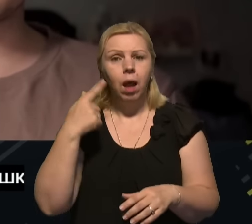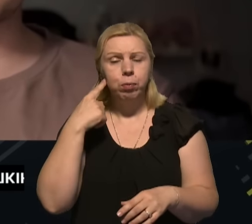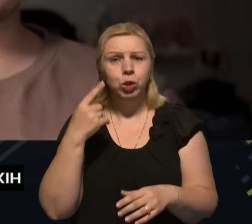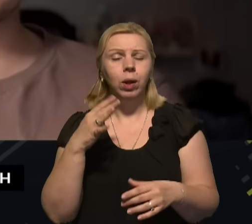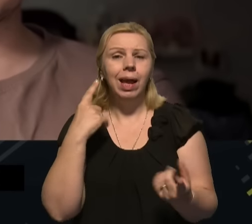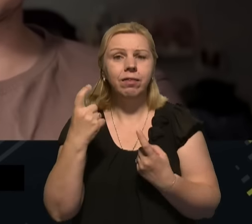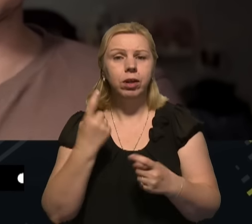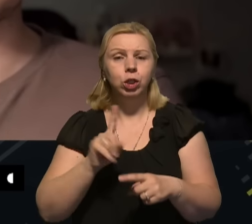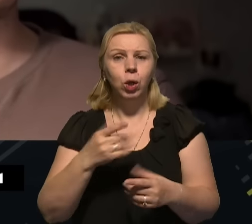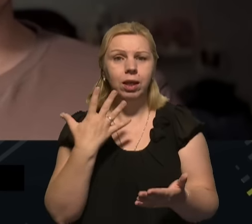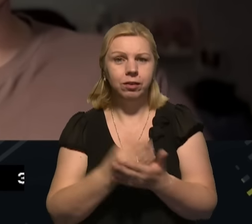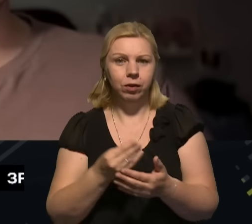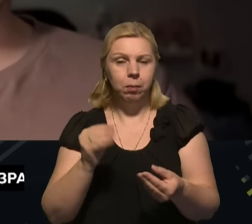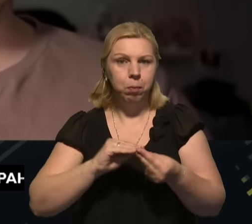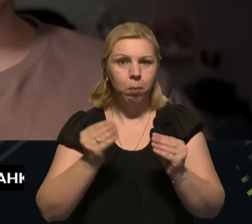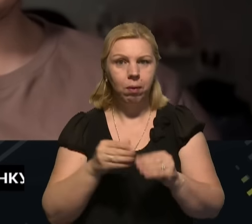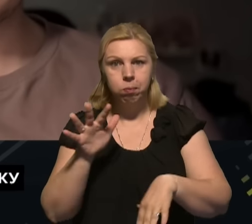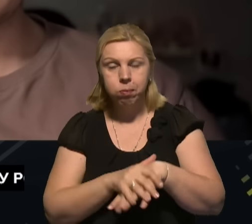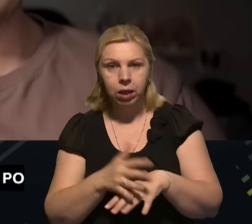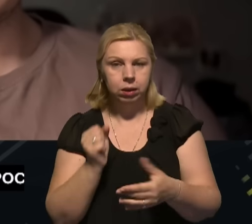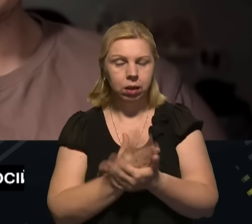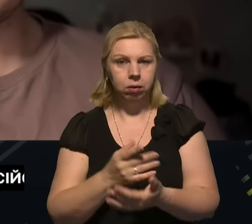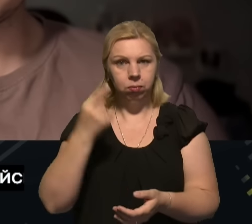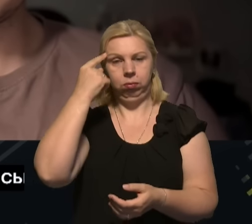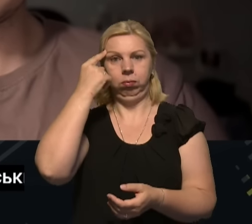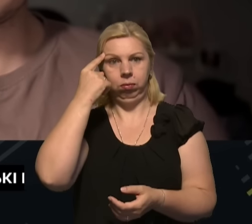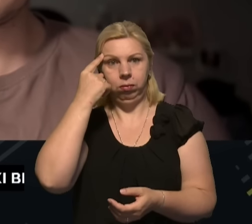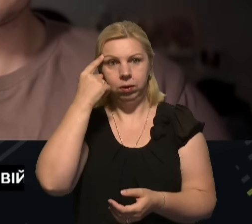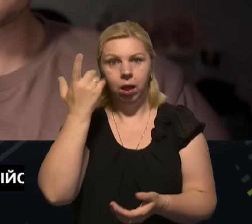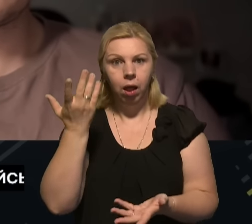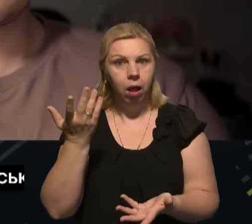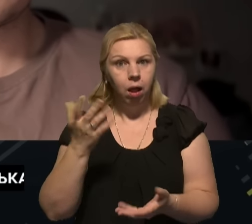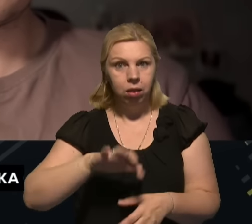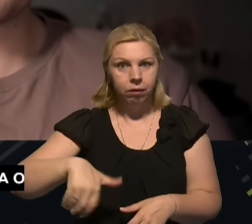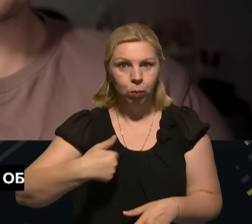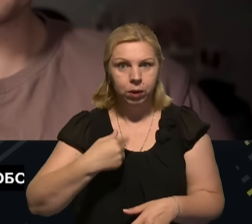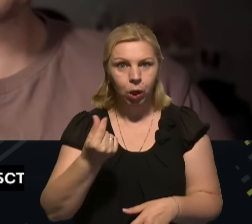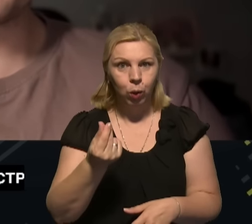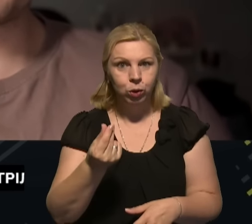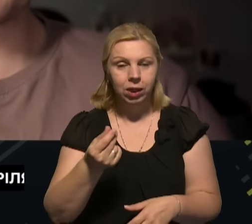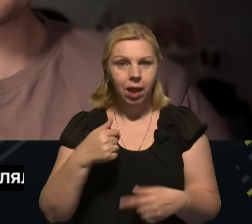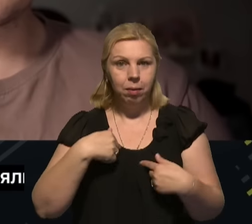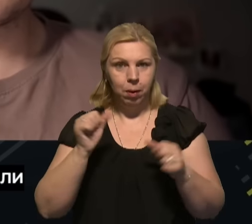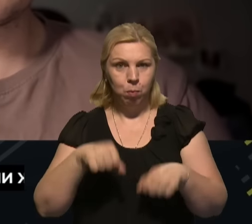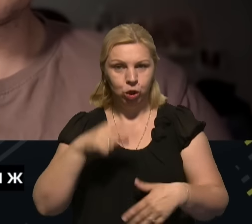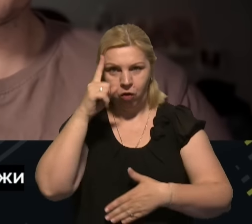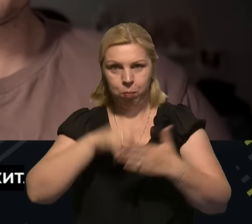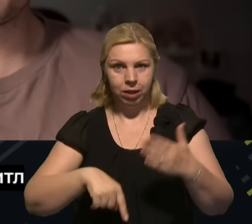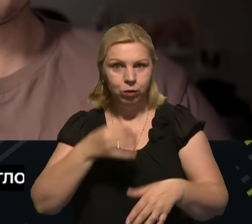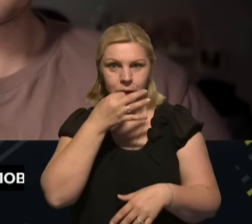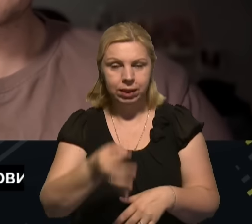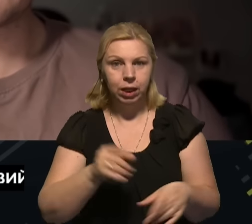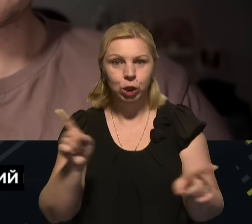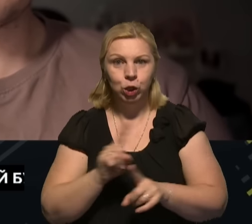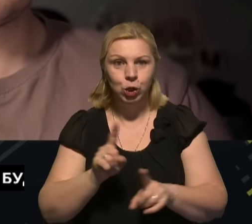інформацію про те, що є збої в роботі певних банків, одразу думки про те, що не вкрадуть в мене гроші, тому ми можемо з певненістю заявляти,